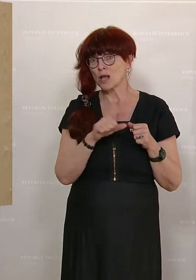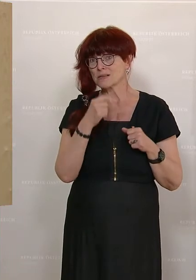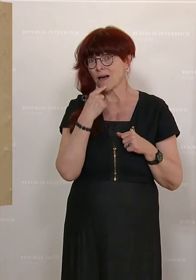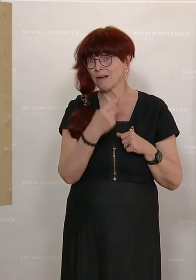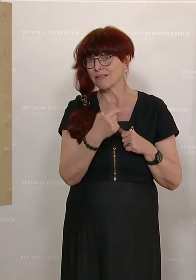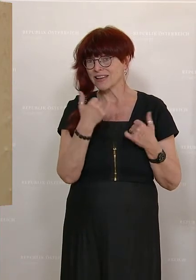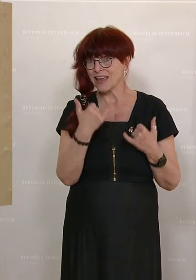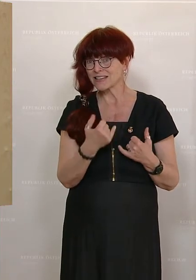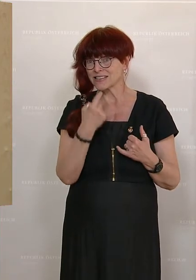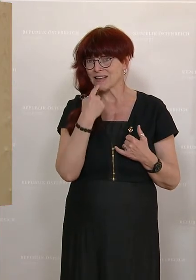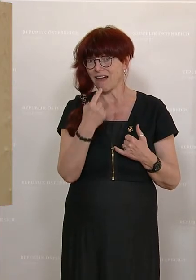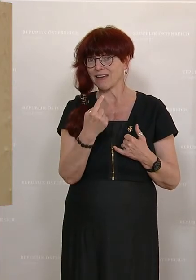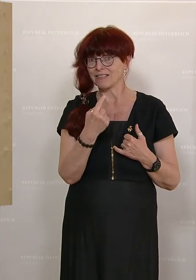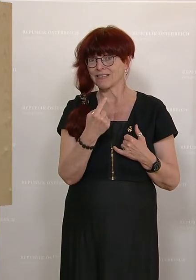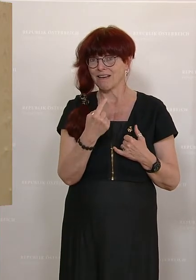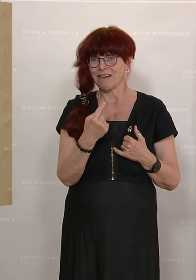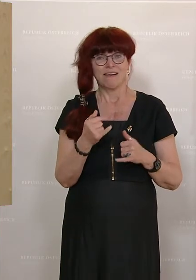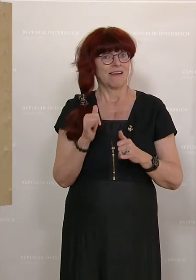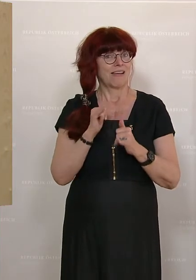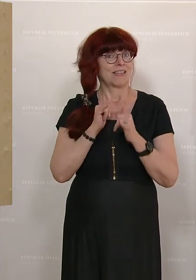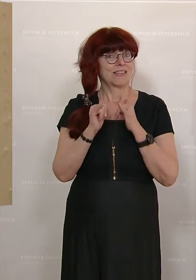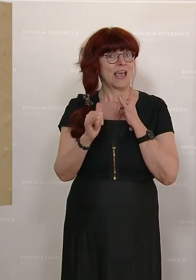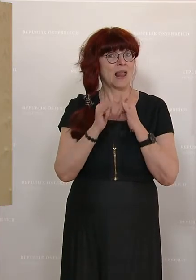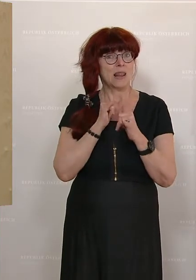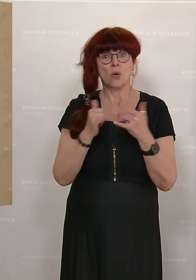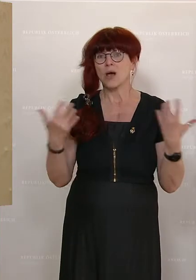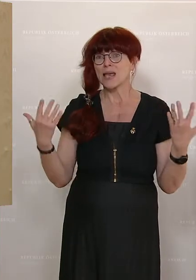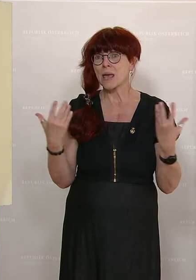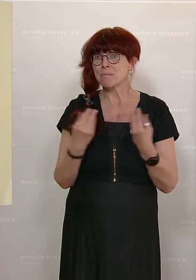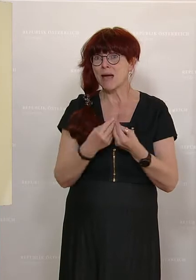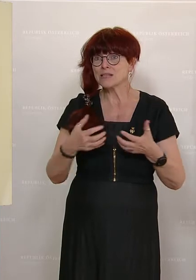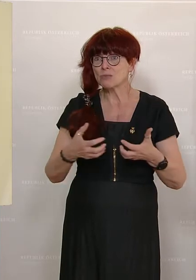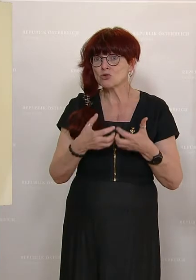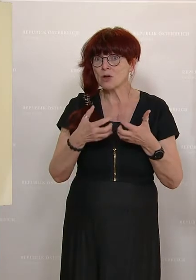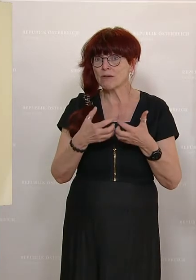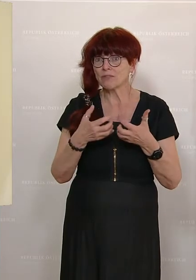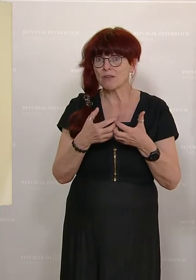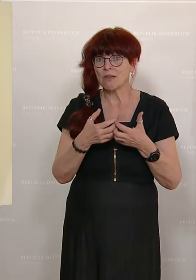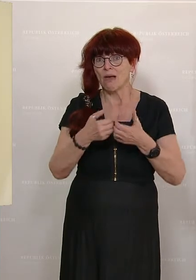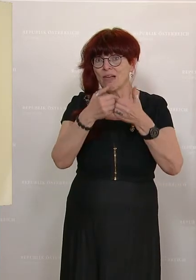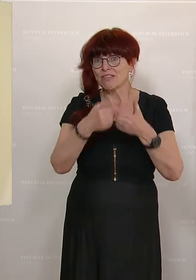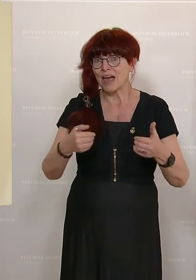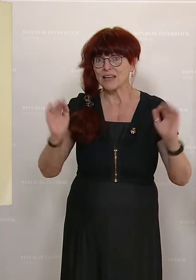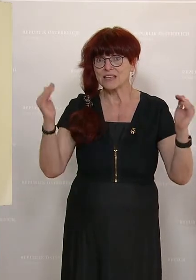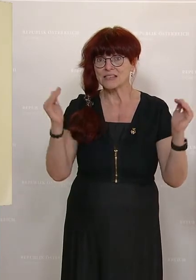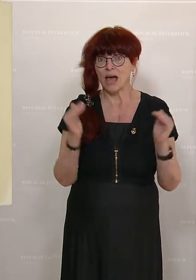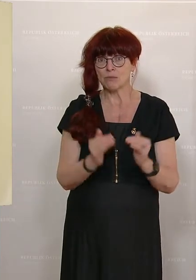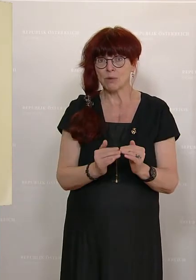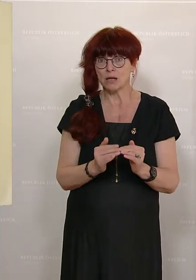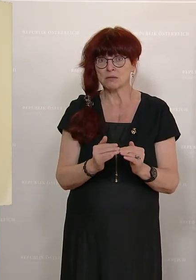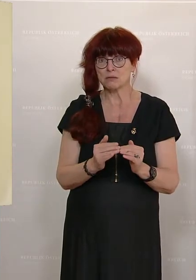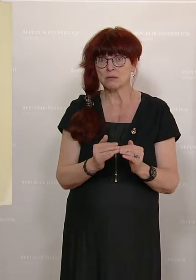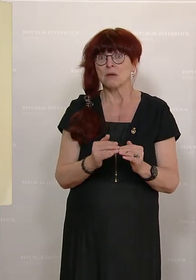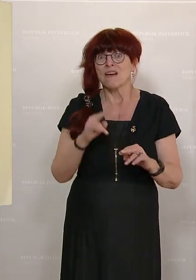reden, jetzt darüber zu sprechen, dass Dialog Gemeinsames schafft und Trennendes abbaut. Wann sollte man